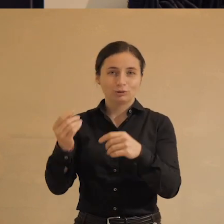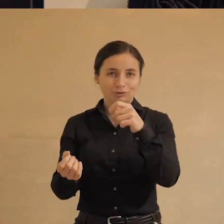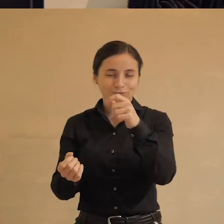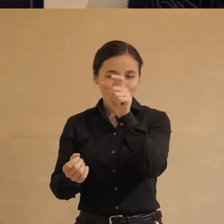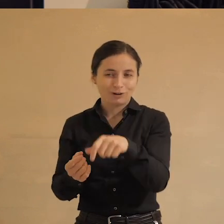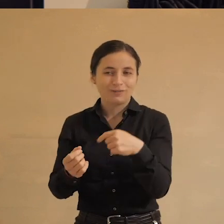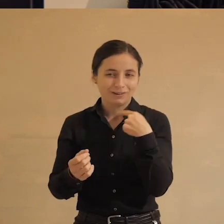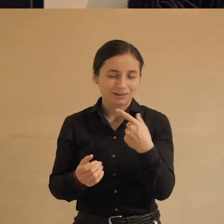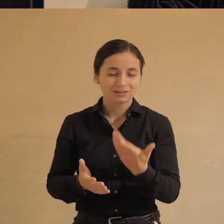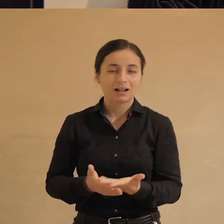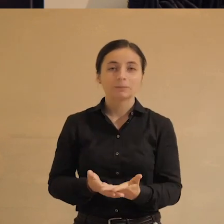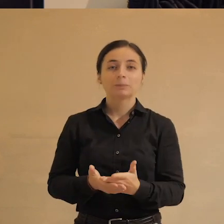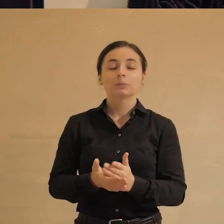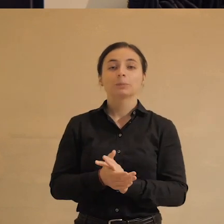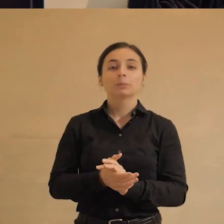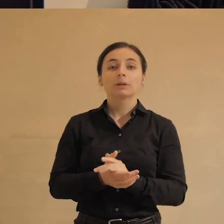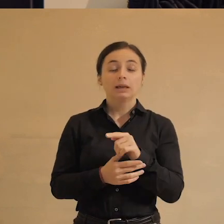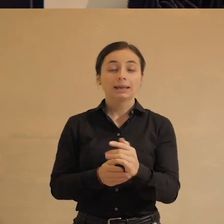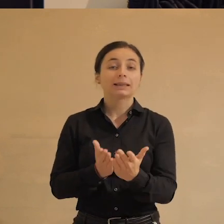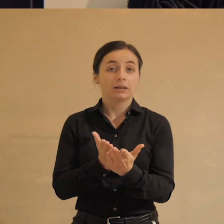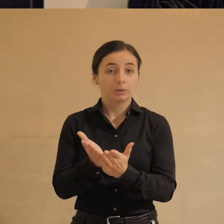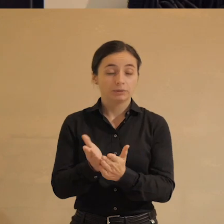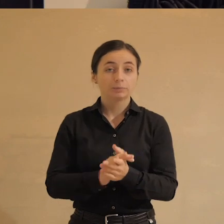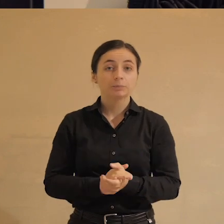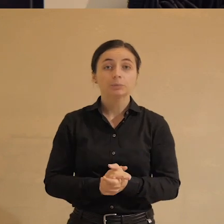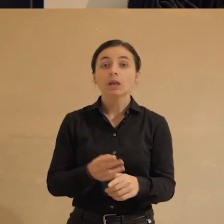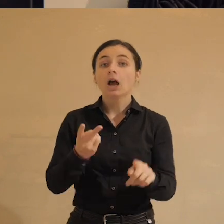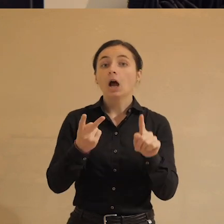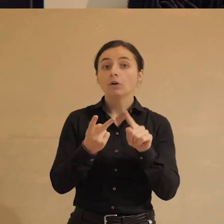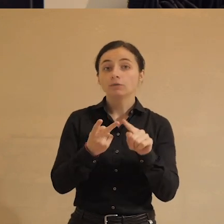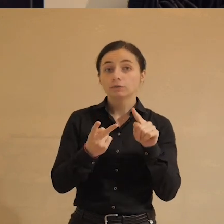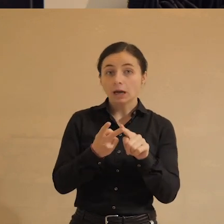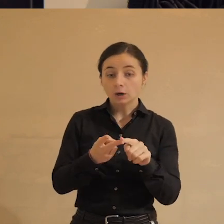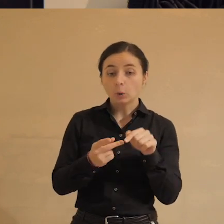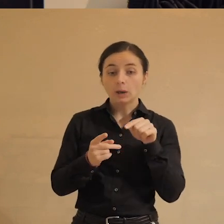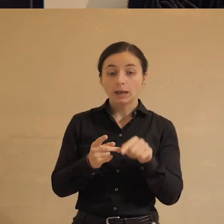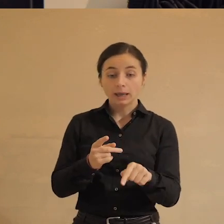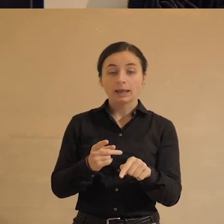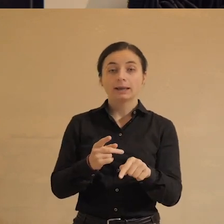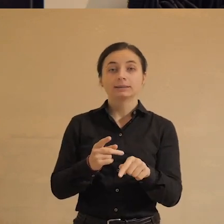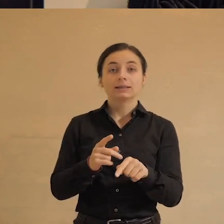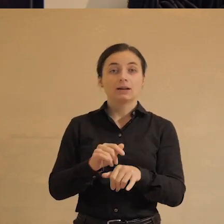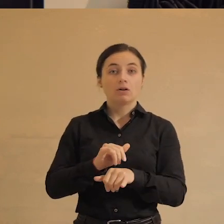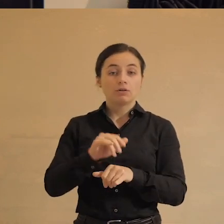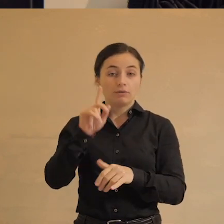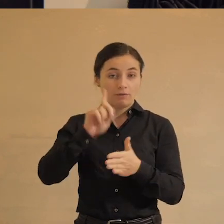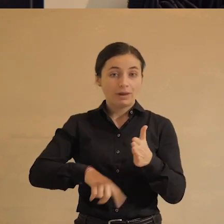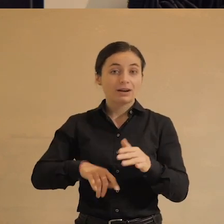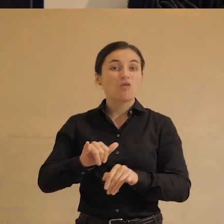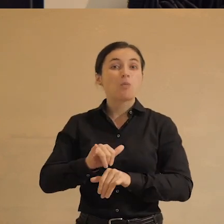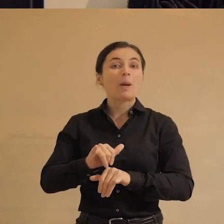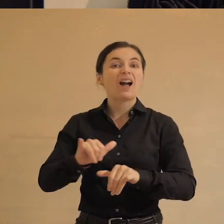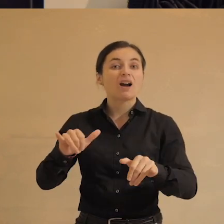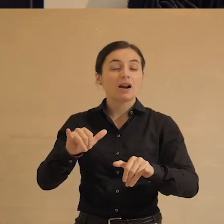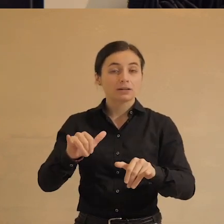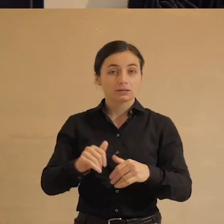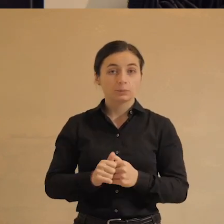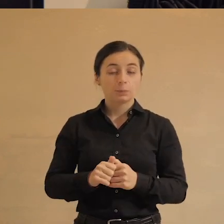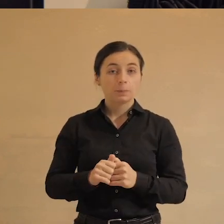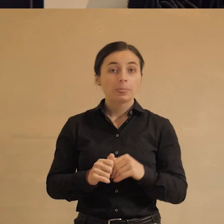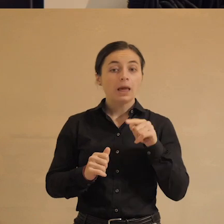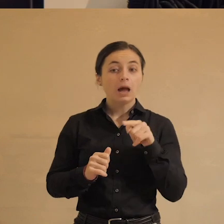это вот это направление. И второе, это, собственно, вера в прогресс, прогрессизм. Она стоит за